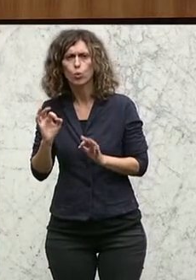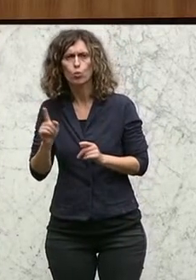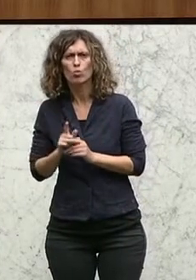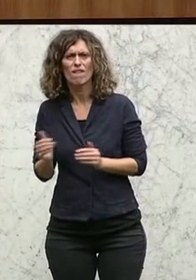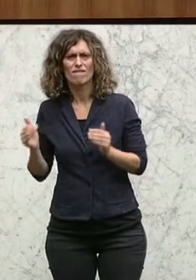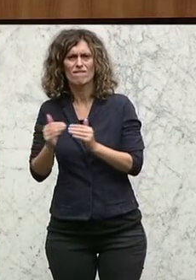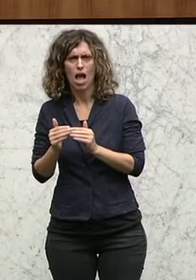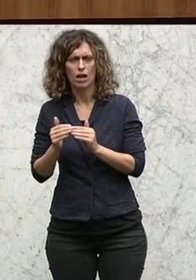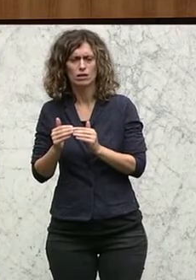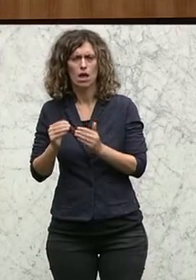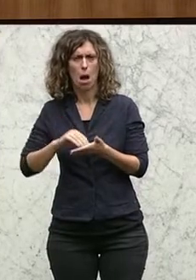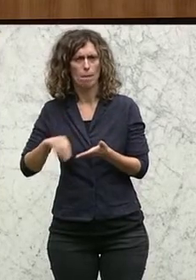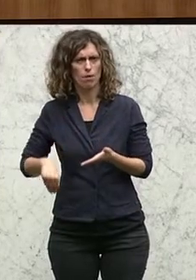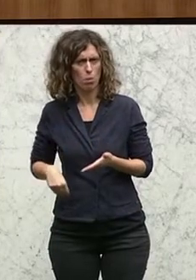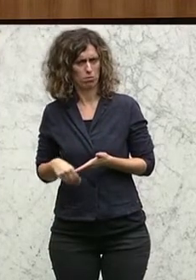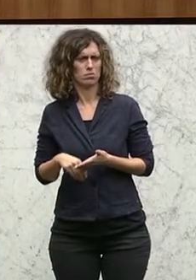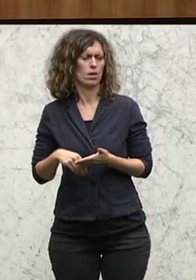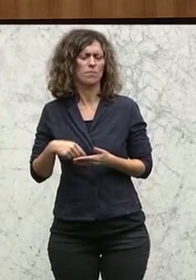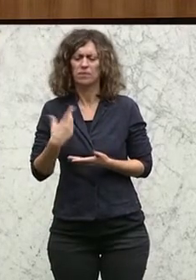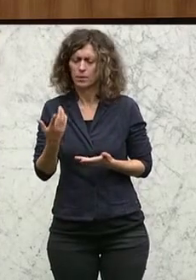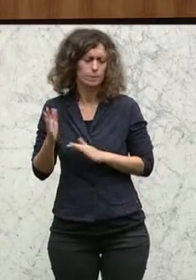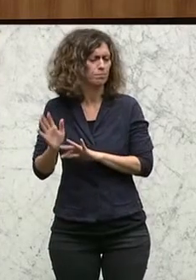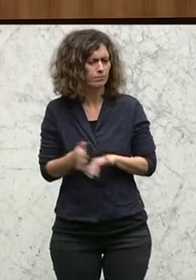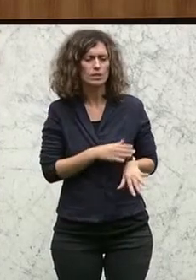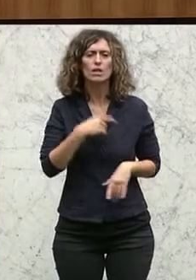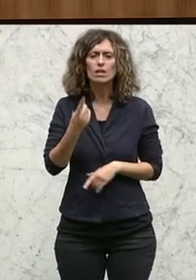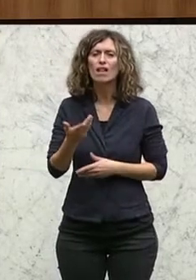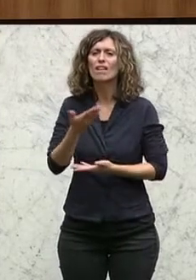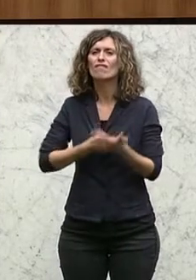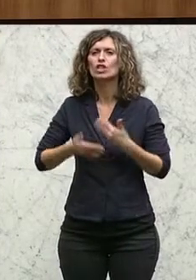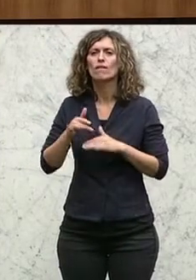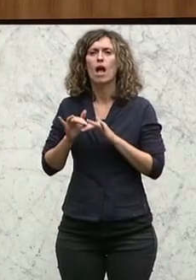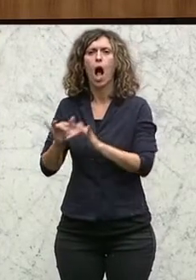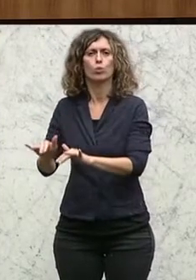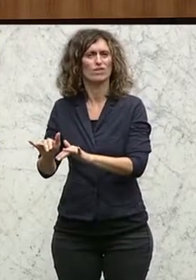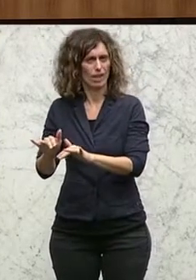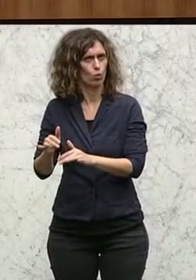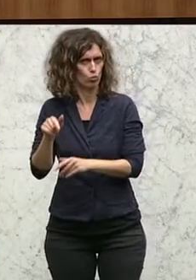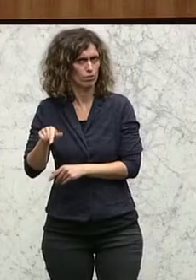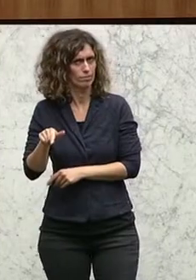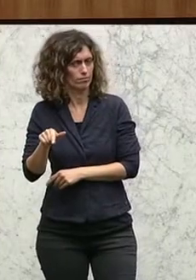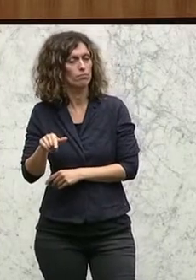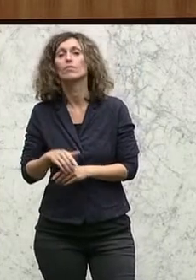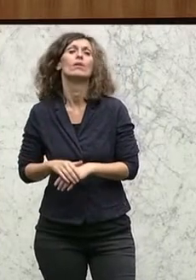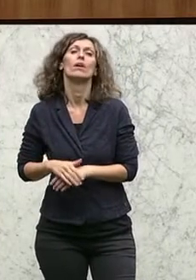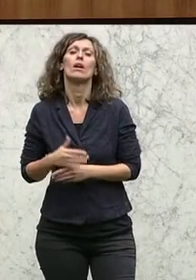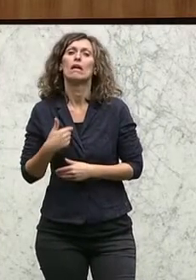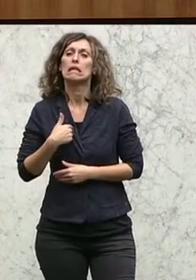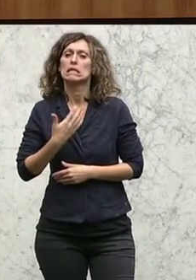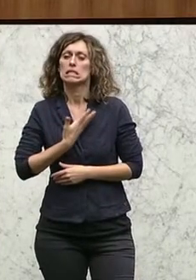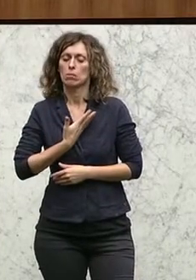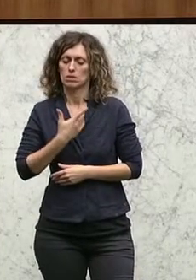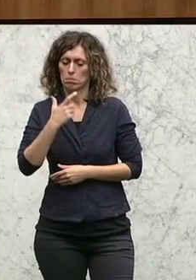Abkommen. Und jetzt zu den ganzen wirtschaftlichen Auswirkungen, die mir persönlich nicht wirklich in Ihrem